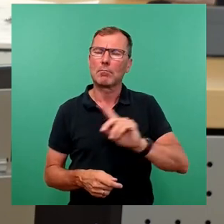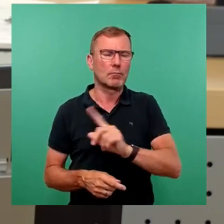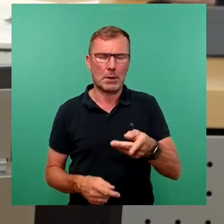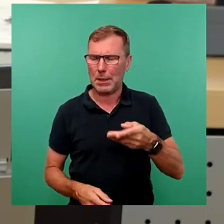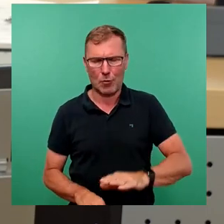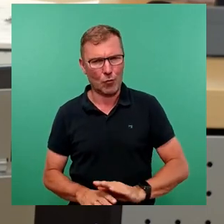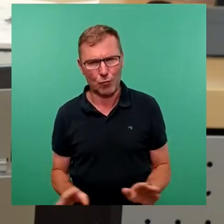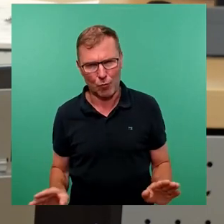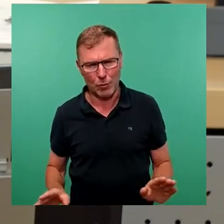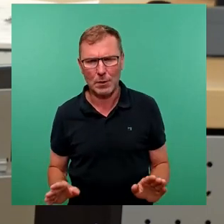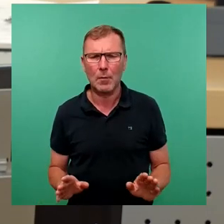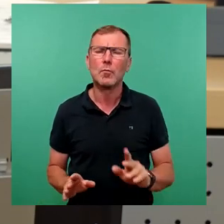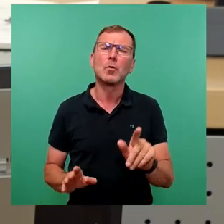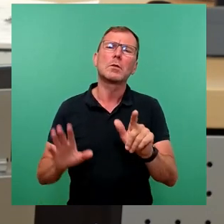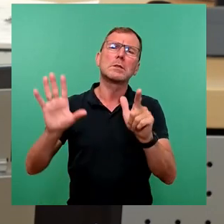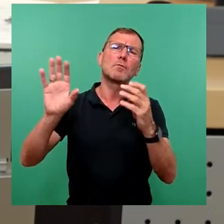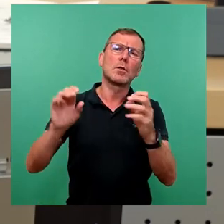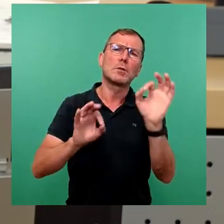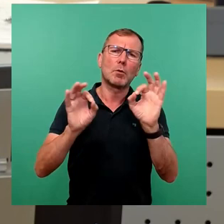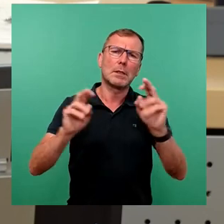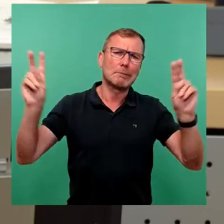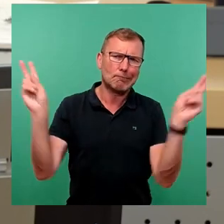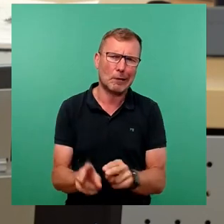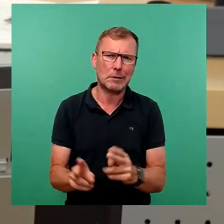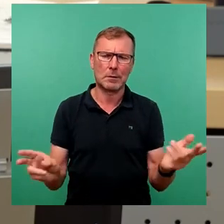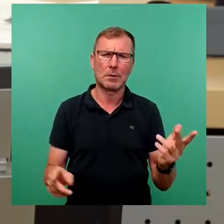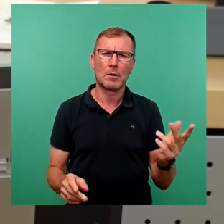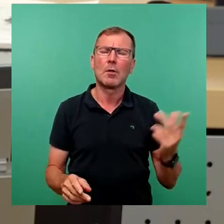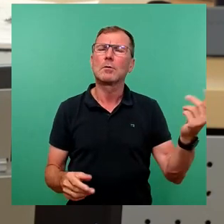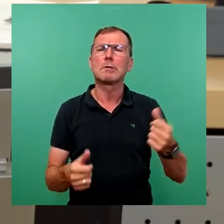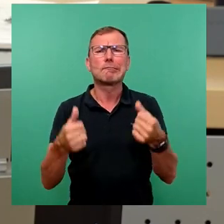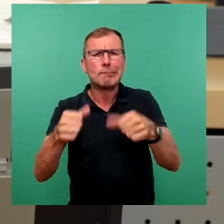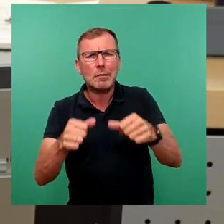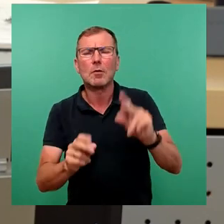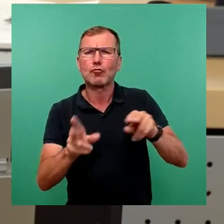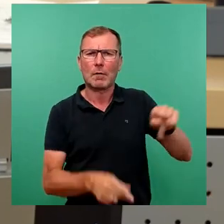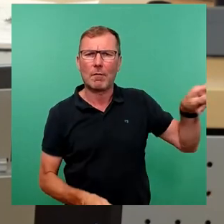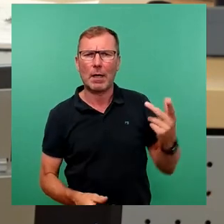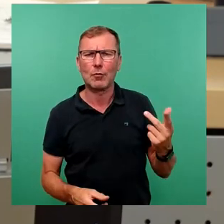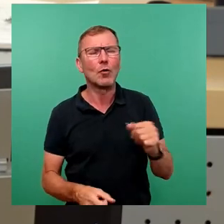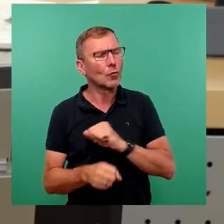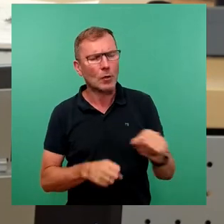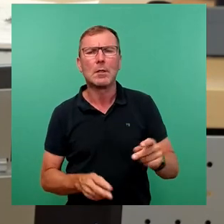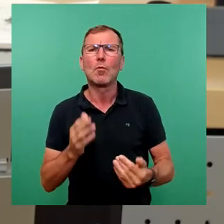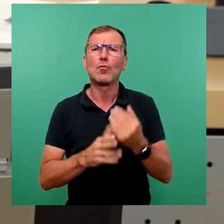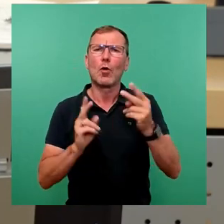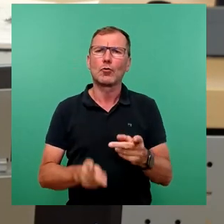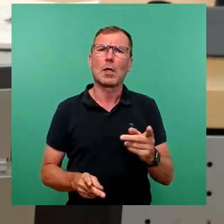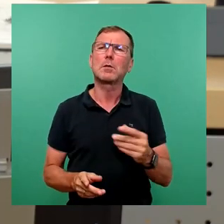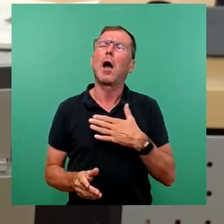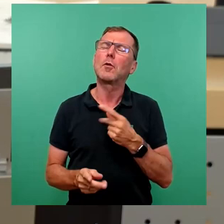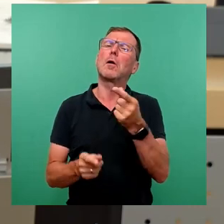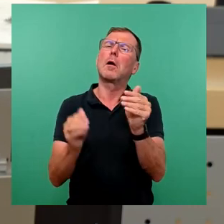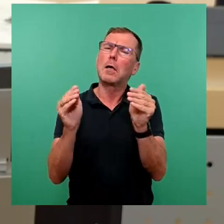der Gentrifizierungsquote von ca. 97% und dem dummtreisten Repressionsgebaren der Stadtverwaltung feierte die Neustadt eine, wenn auch kleine,